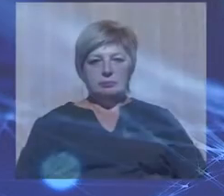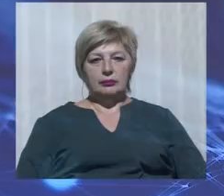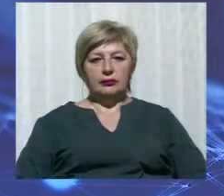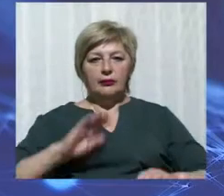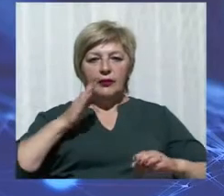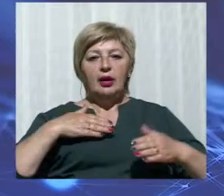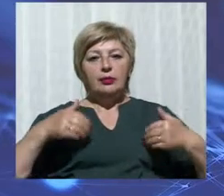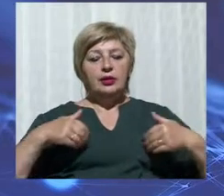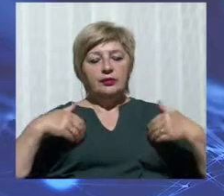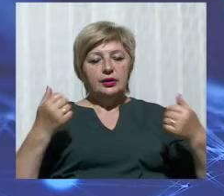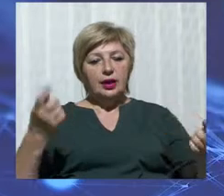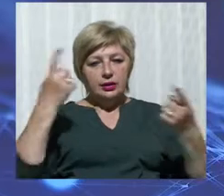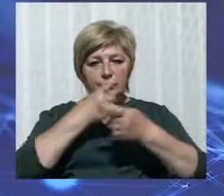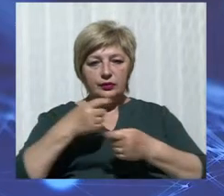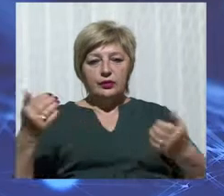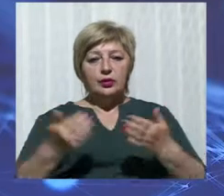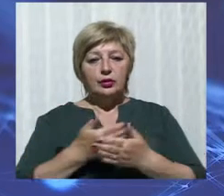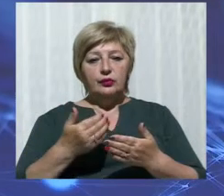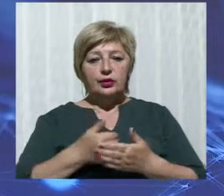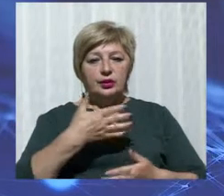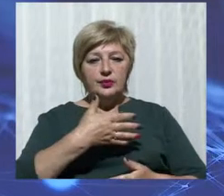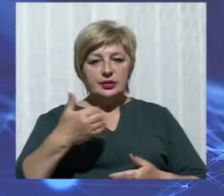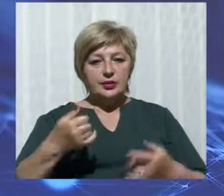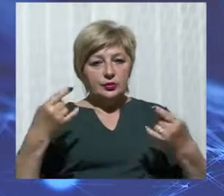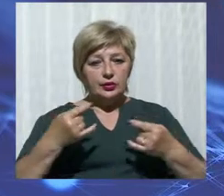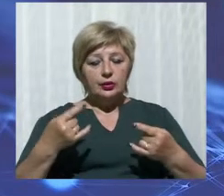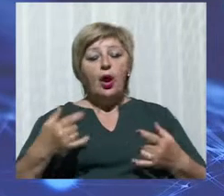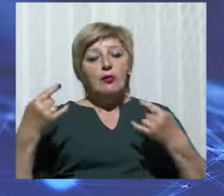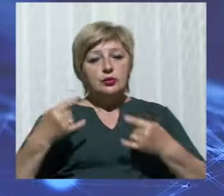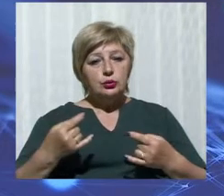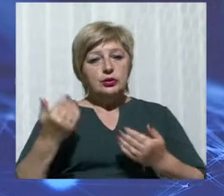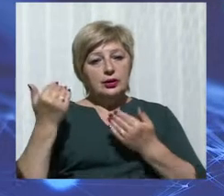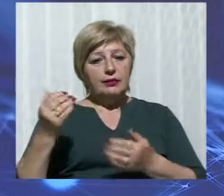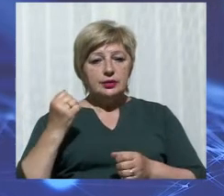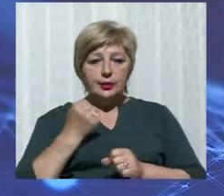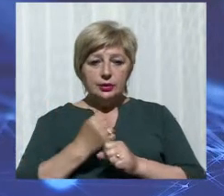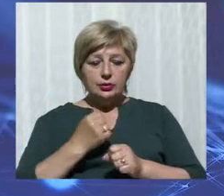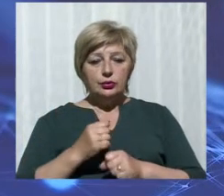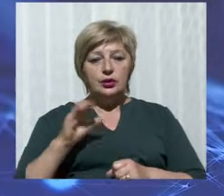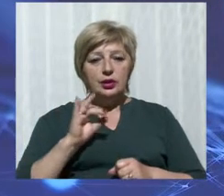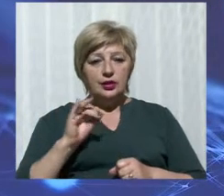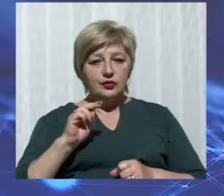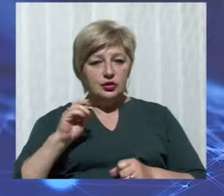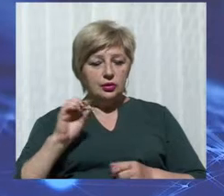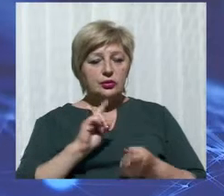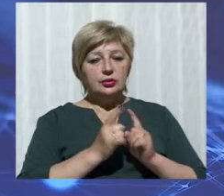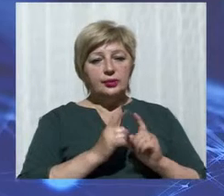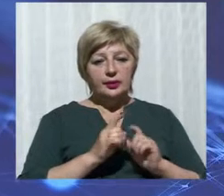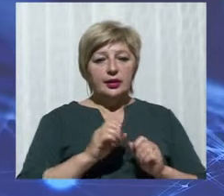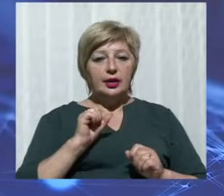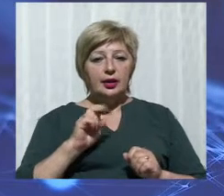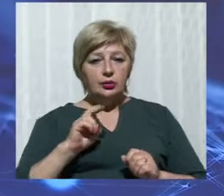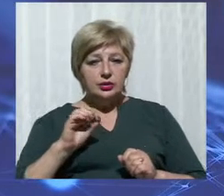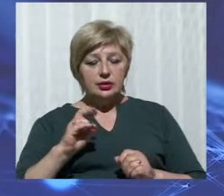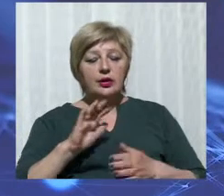Мої вітання в ефірі новини на 51 каналі. В студії для вас працюють Анатолій Івченко та сурдопереклад Ганна Костікова.